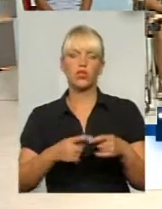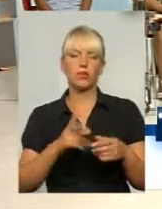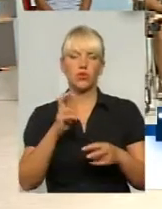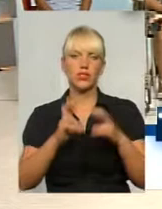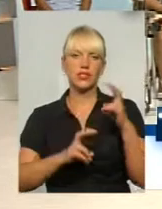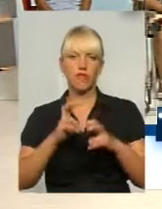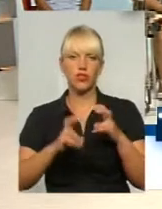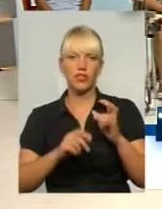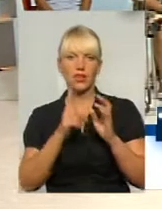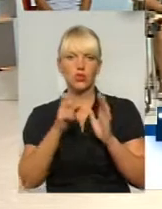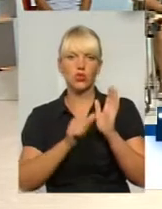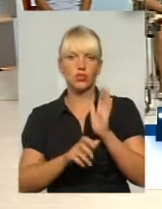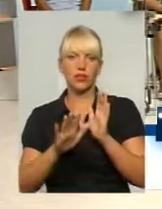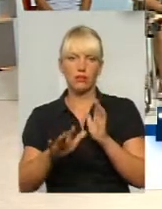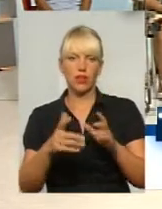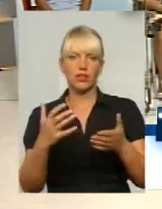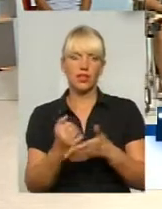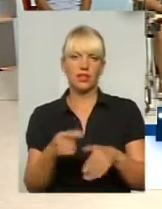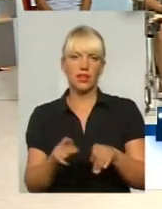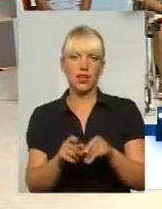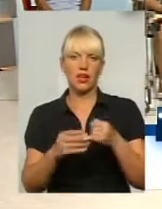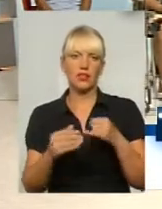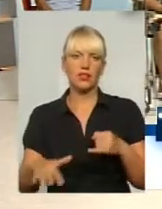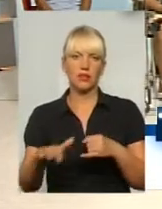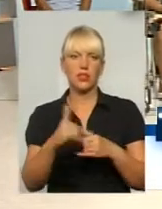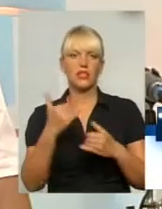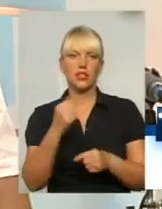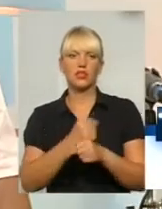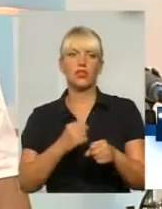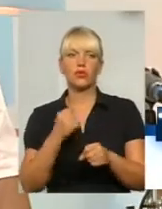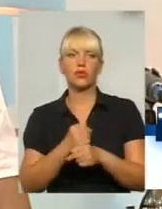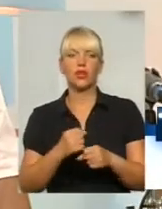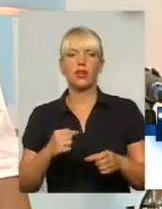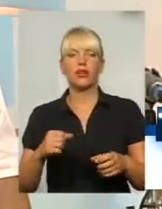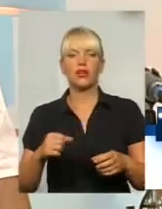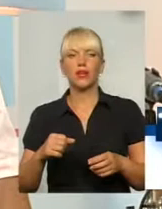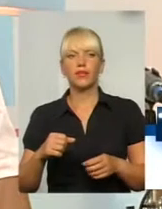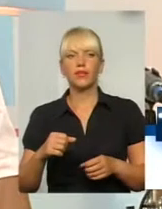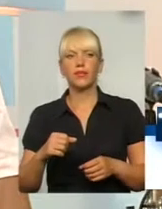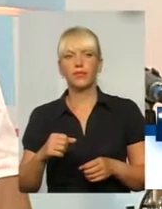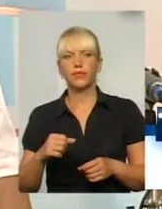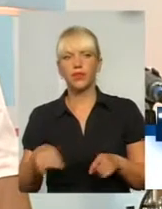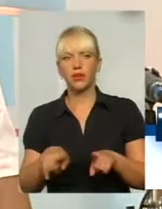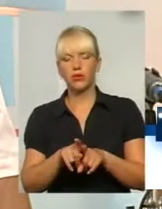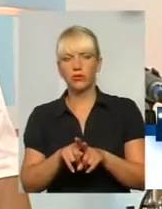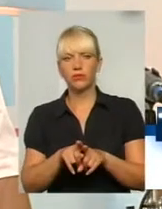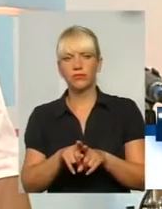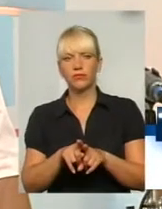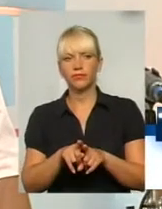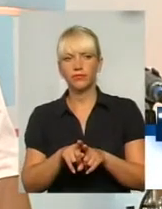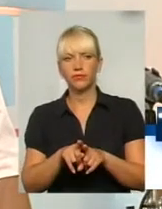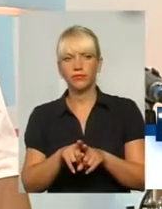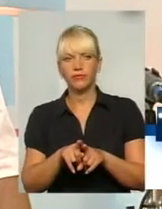165, така ділянка найдена і наразі розроблено не проєктно-кошторисно, а зроблено геодезичні